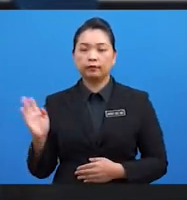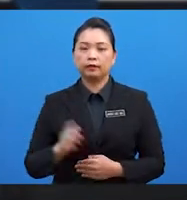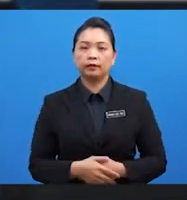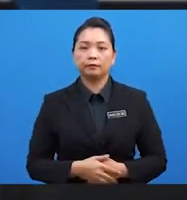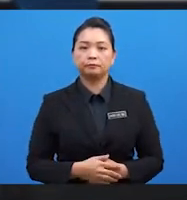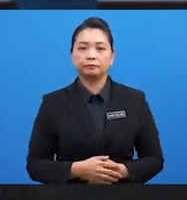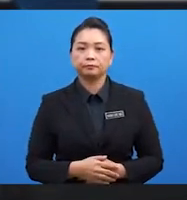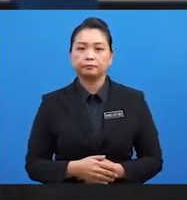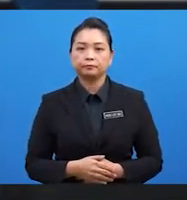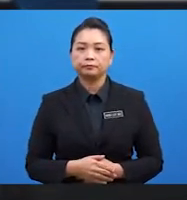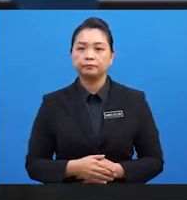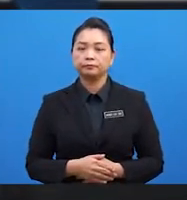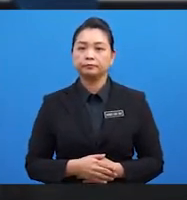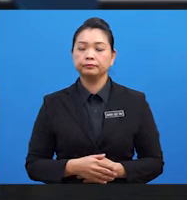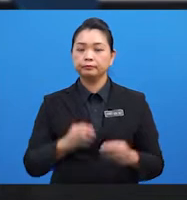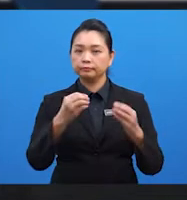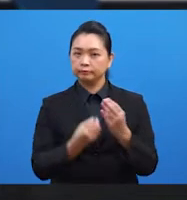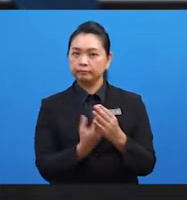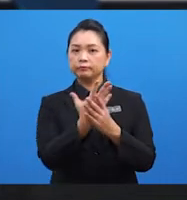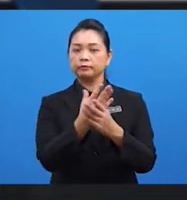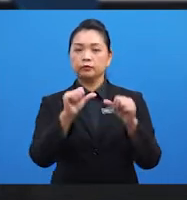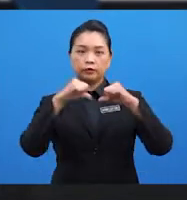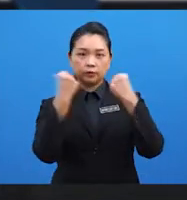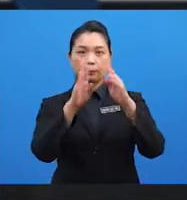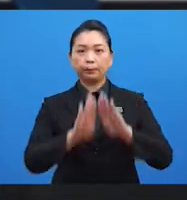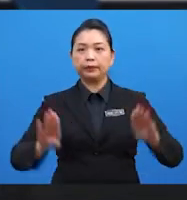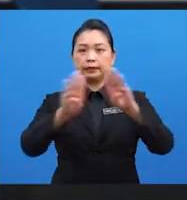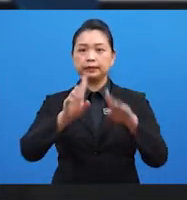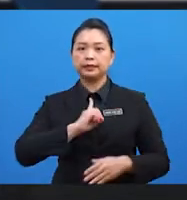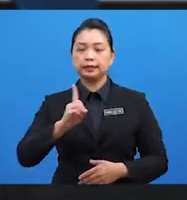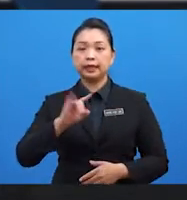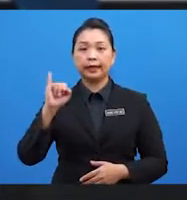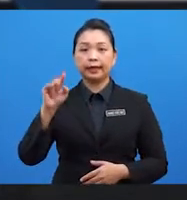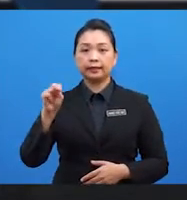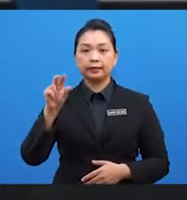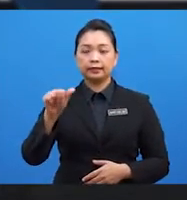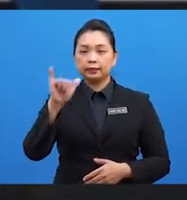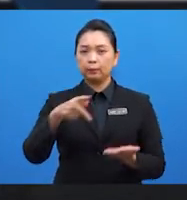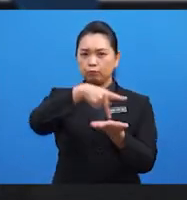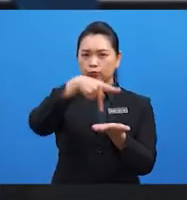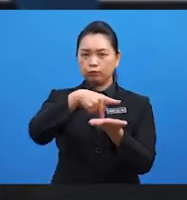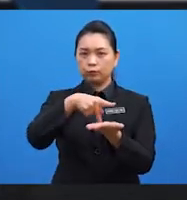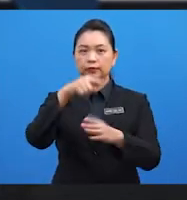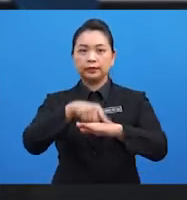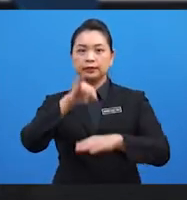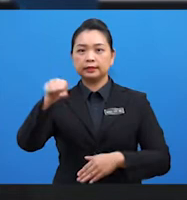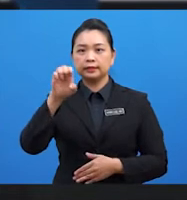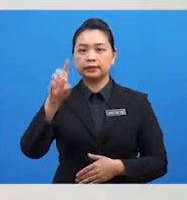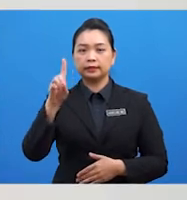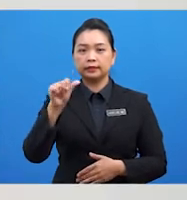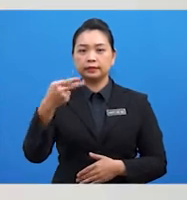dan Turki menubuhkan agensi berita Islam INA yang berpusat di Jeddah